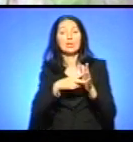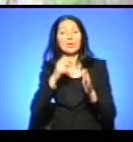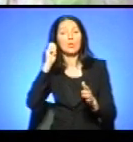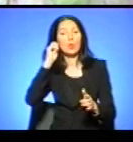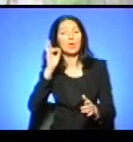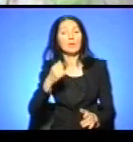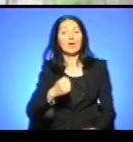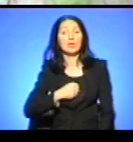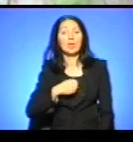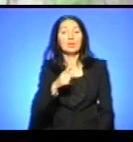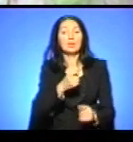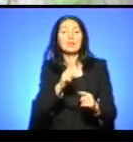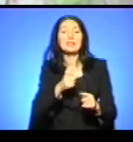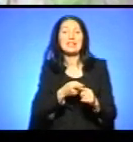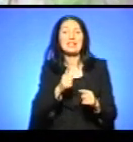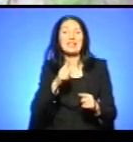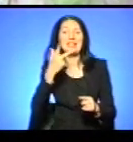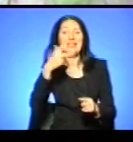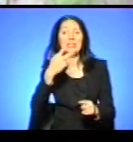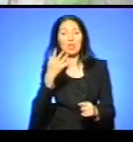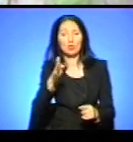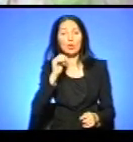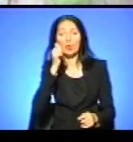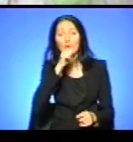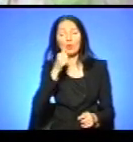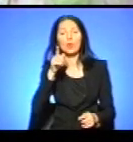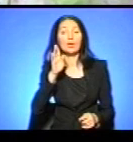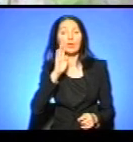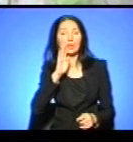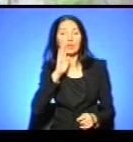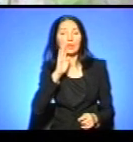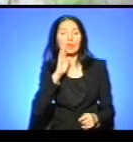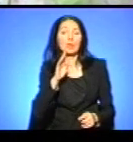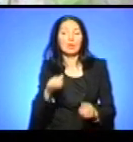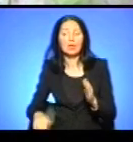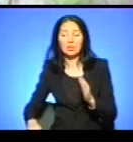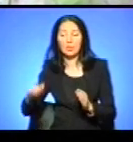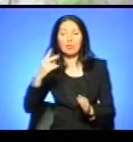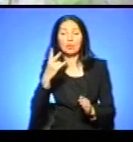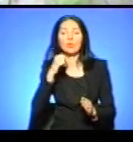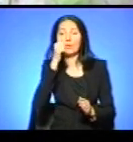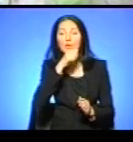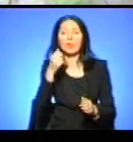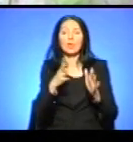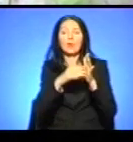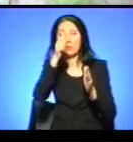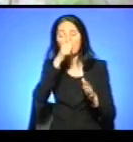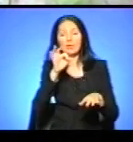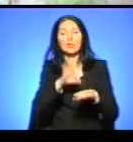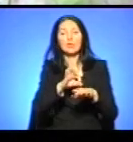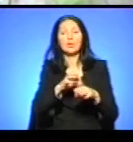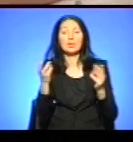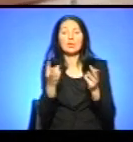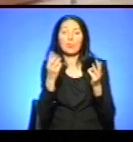на жаль, з яких 34, вона в такому стані знаходиться, з маличкою, у два роки і дев'ять місяців вона захворіла на банальне